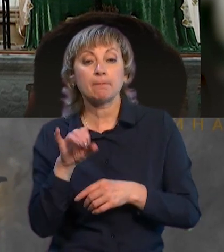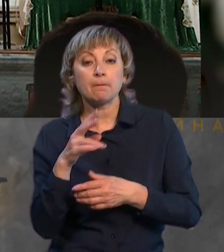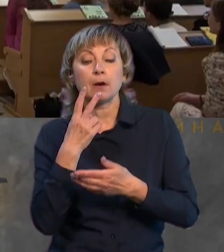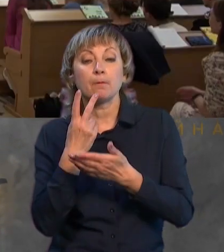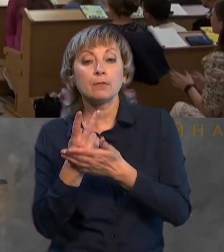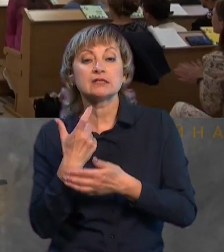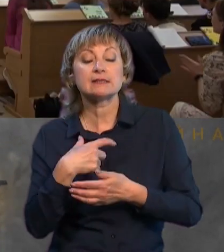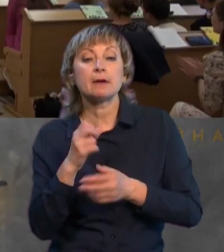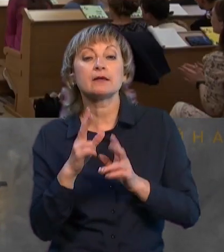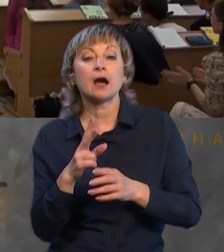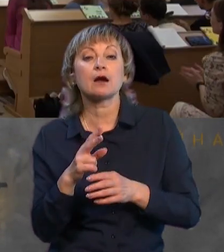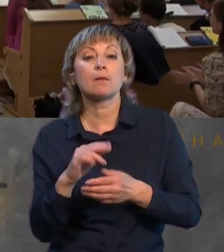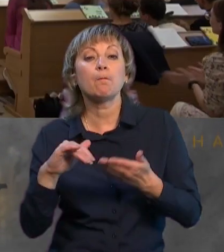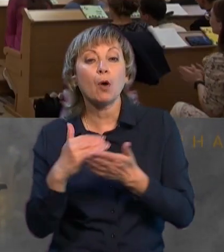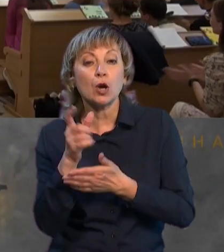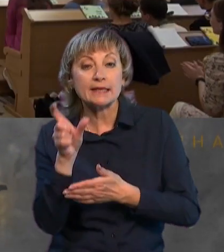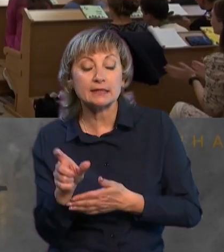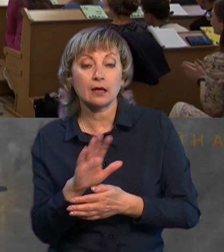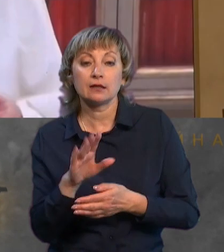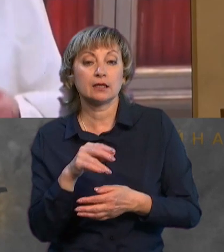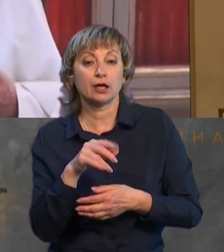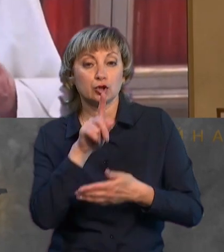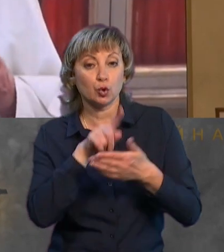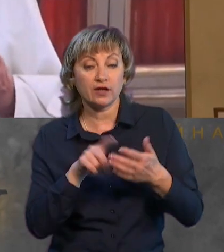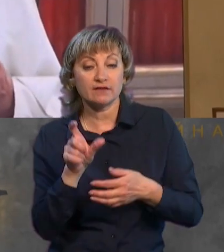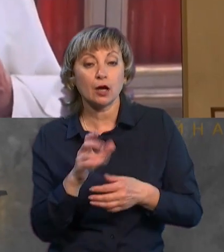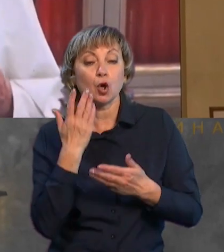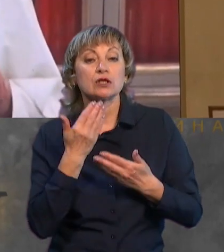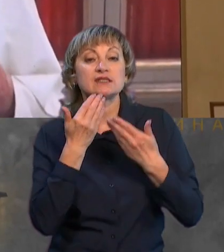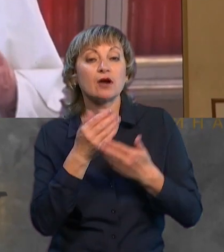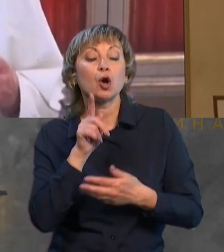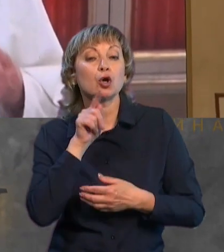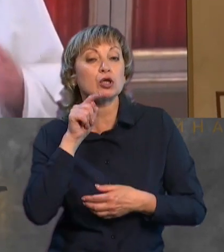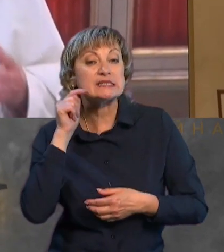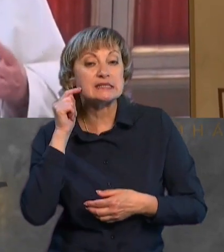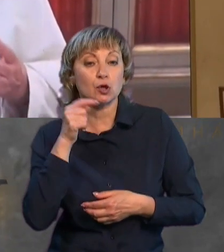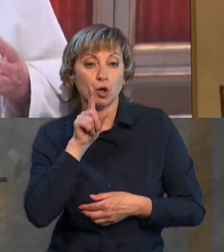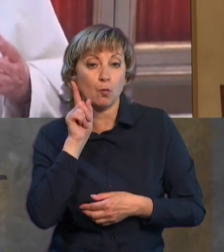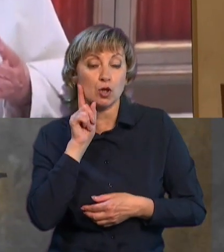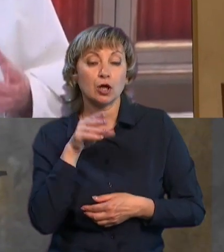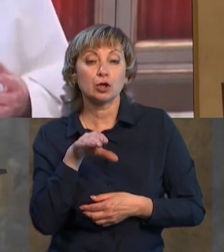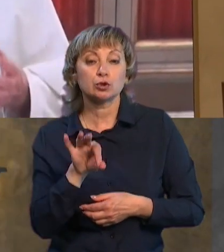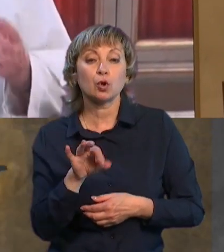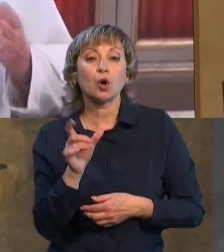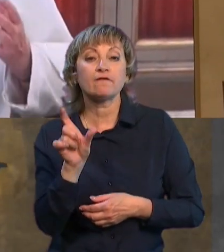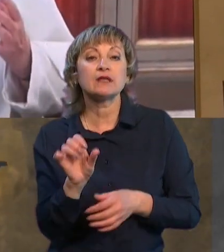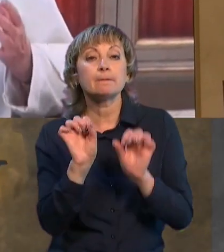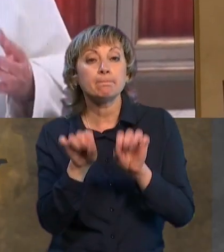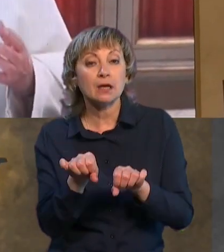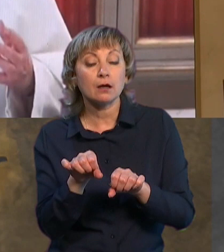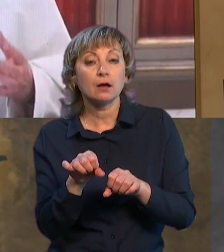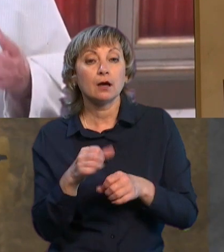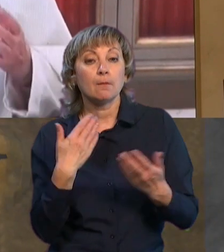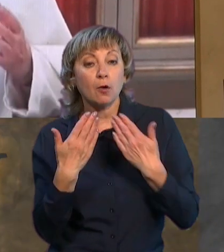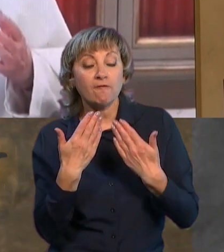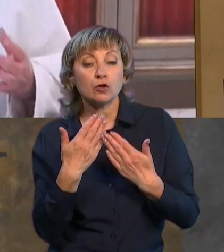не як духовник. Тому що, коли він звертався до російської молоді, то він міг поводитись